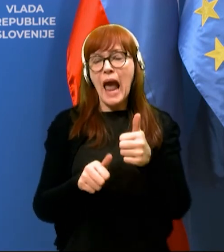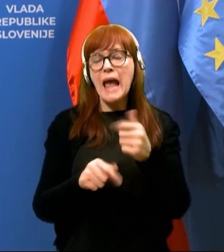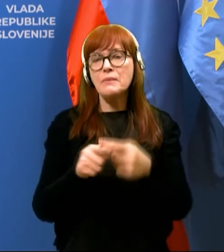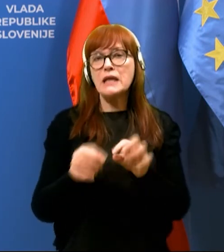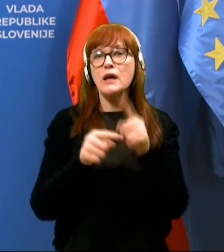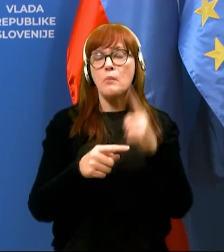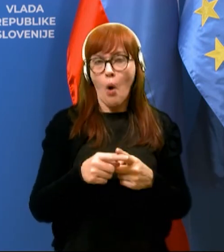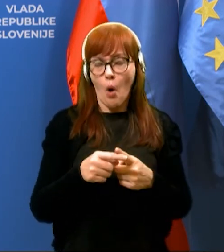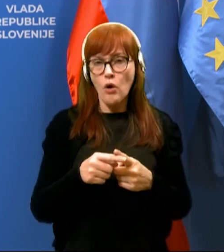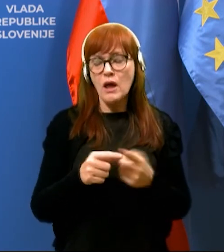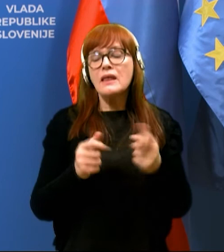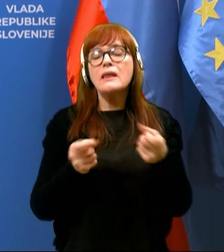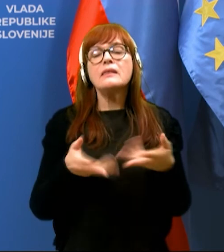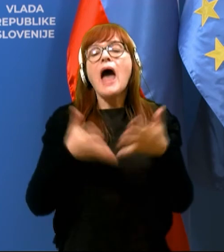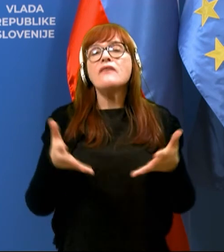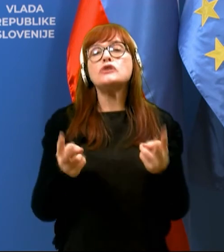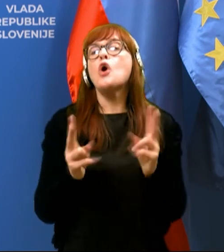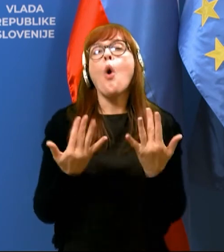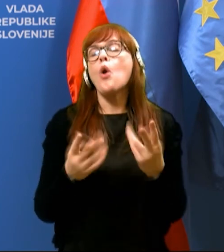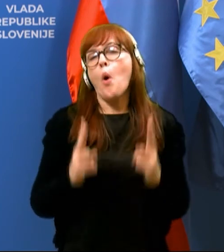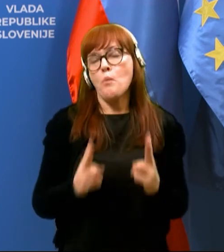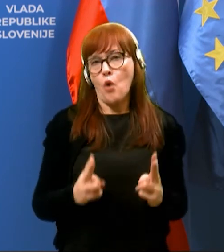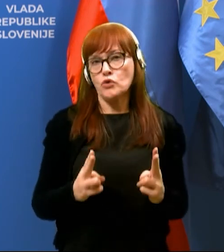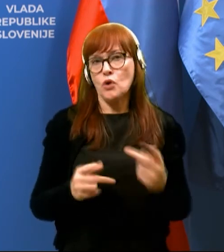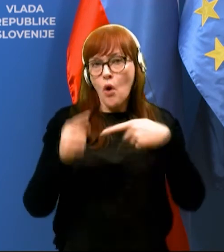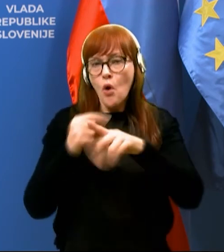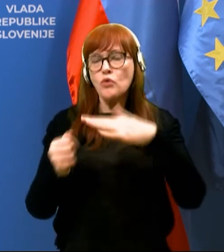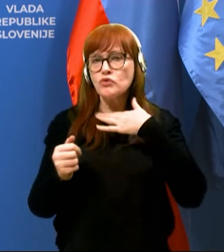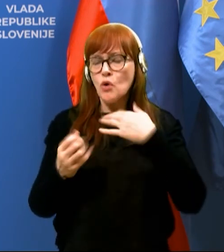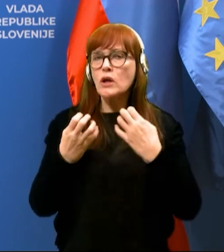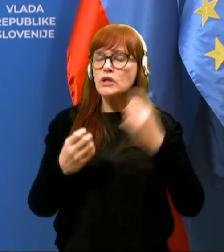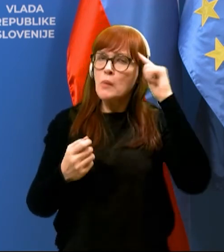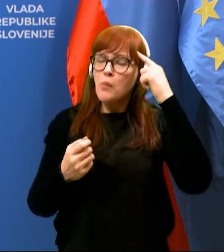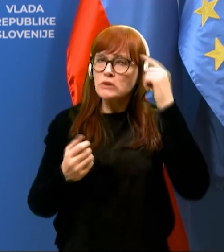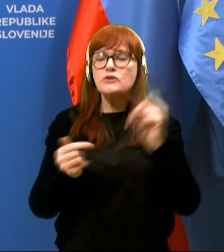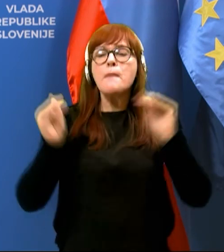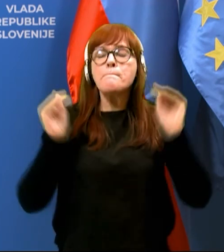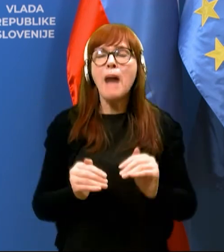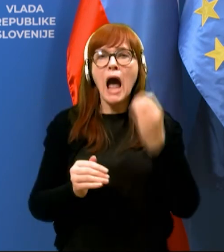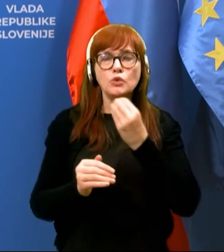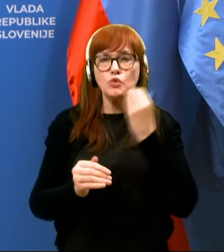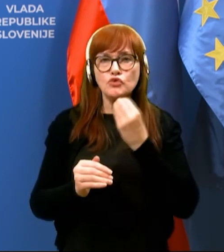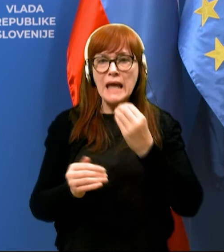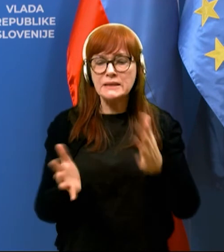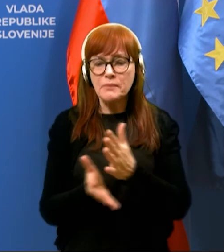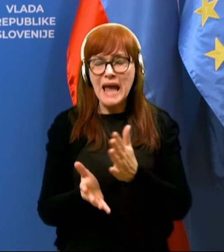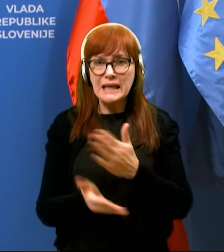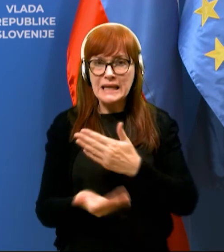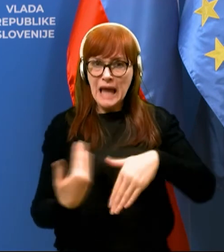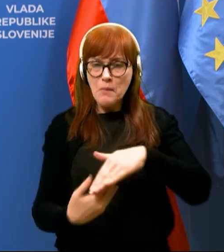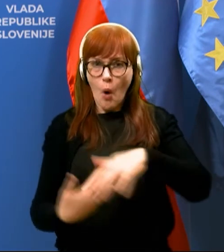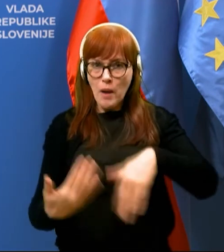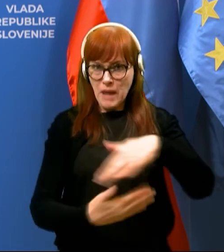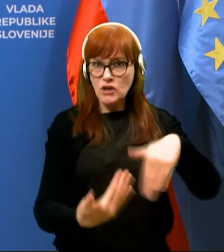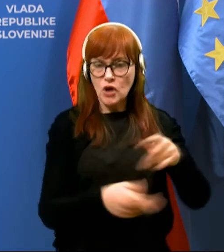seveda največja možna. Torej, v šolah želimo poskrbiti za to, da se čim manj učenci med sabo mešajo in da